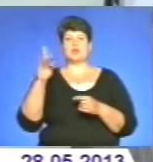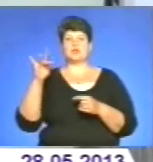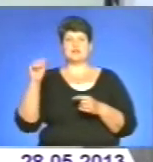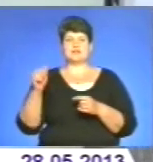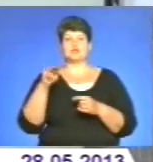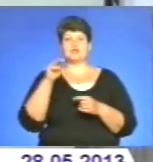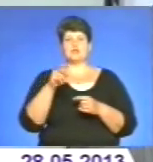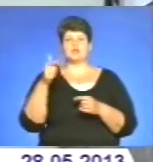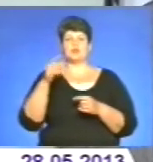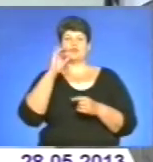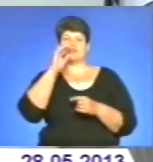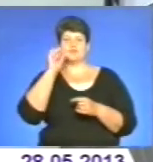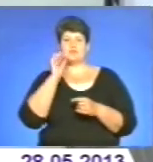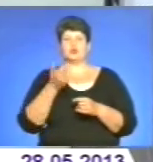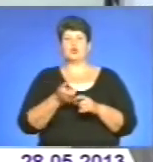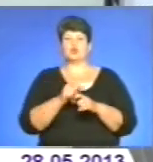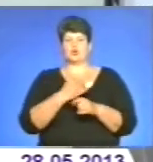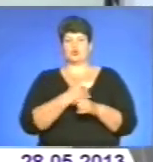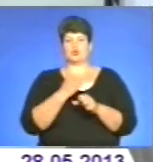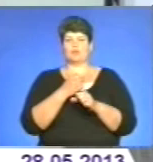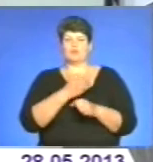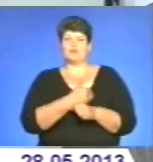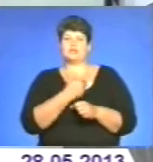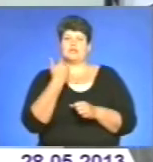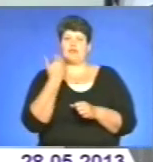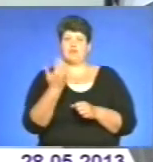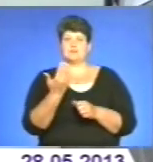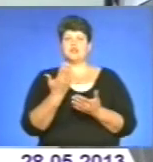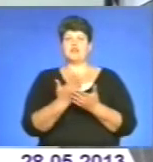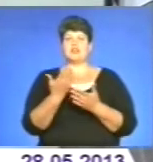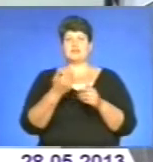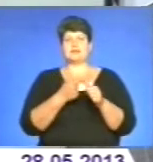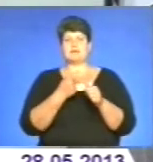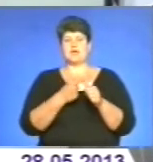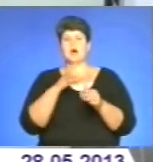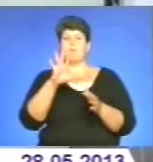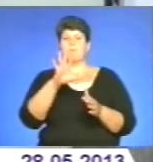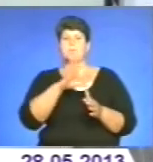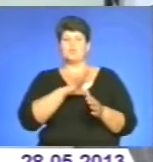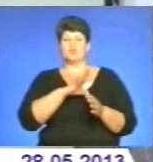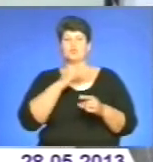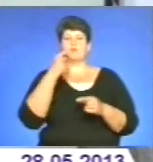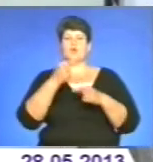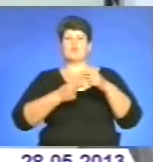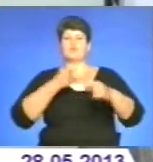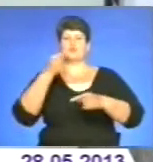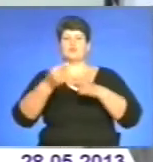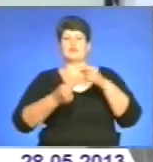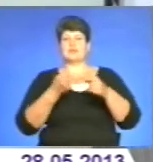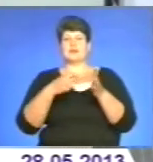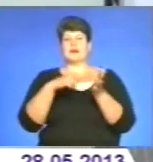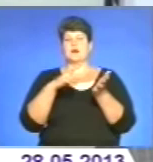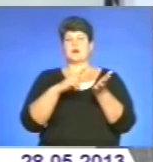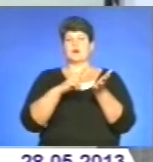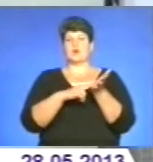Огравовичу Шевченку. І дуже хочу побажати вам, аби ваше ім'я було увічнене, скажімо, на конвертах,